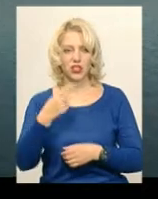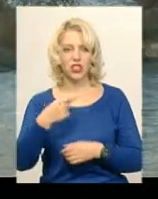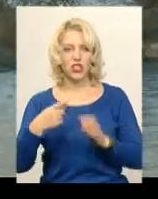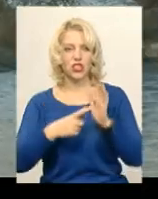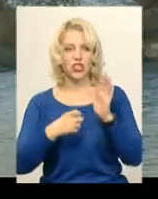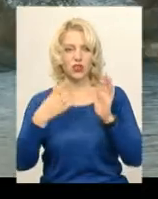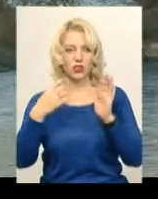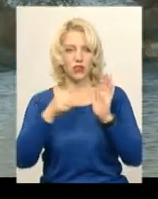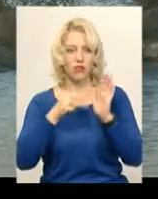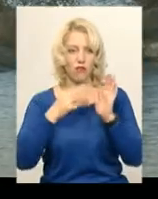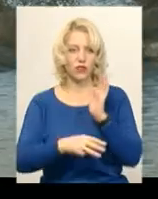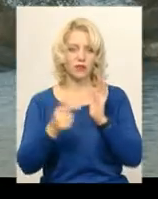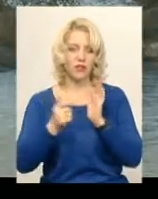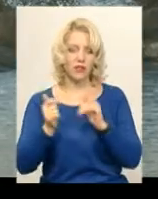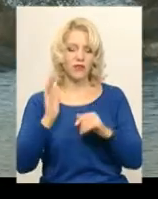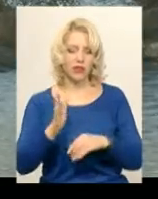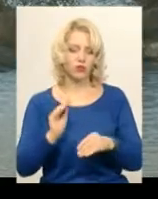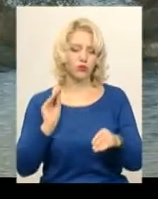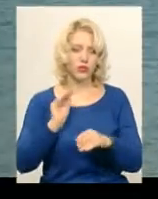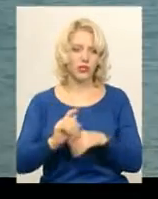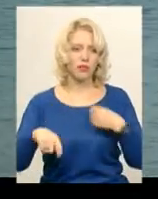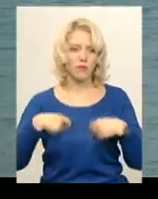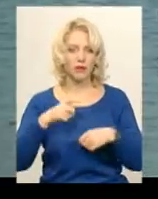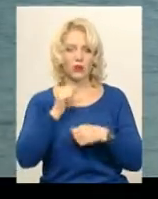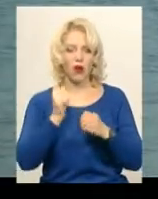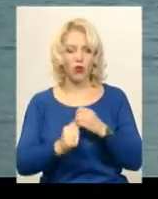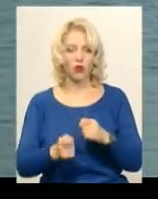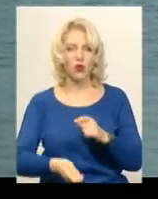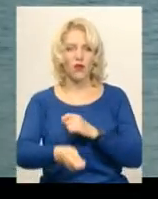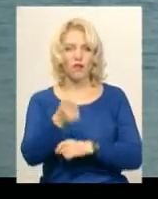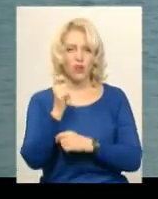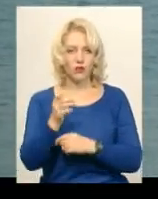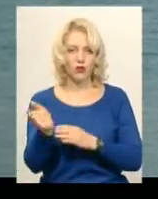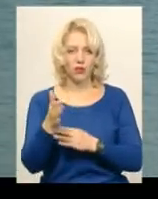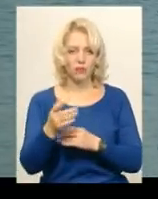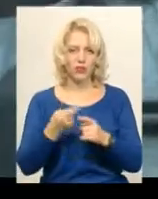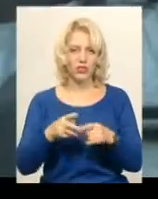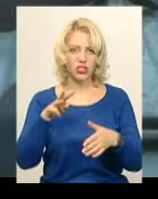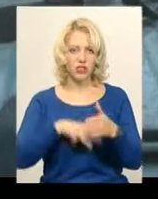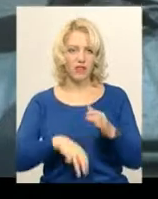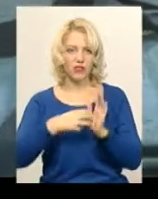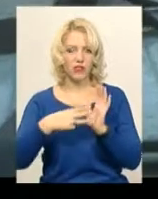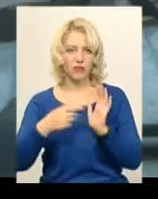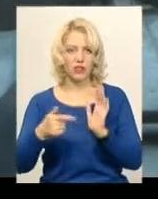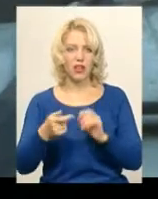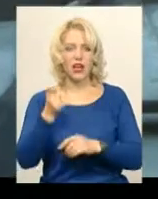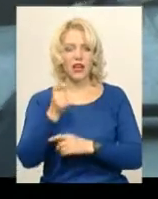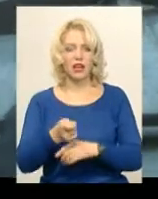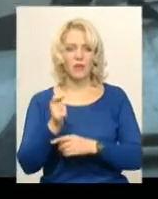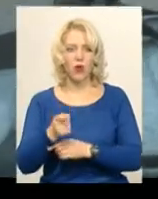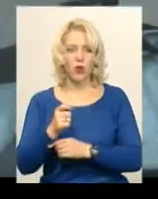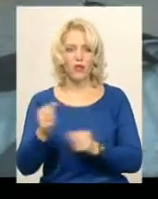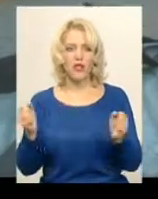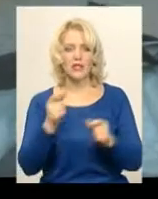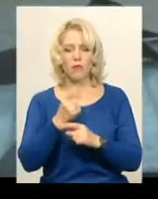680 гривень. Також додаватимуть збитки за кожну виловлену рибину. Це штраф 18 гривень. Риболовляш в заборонений період